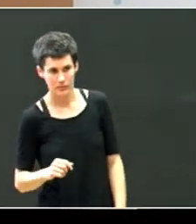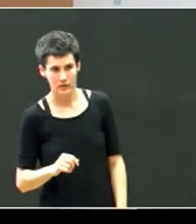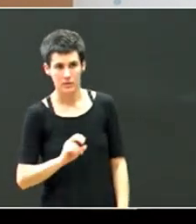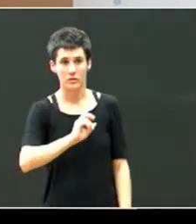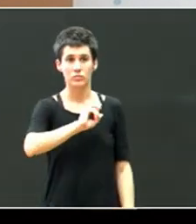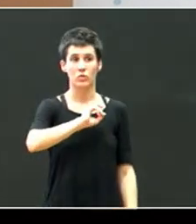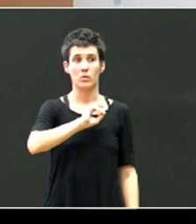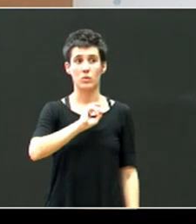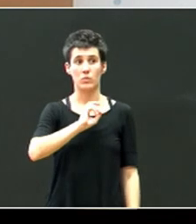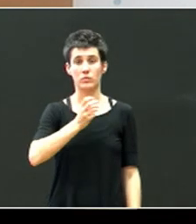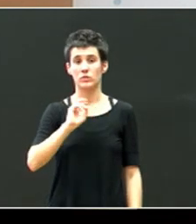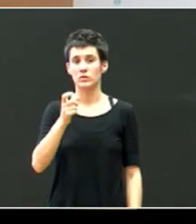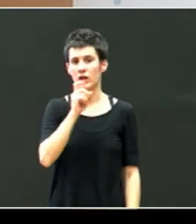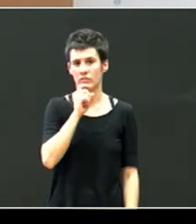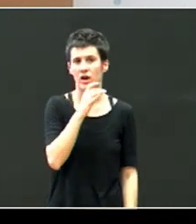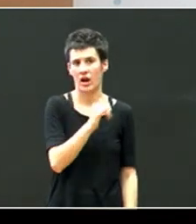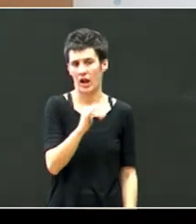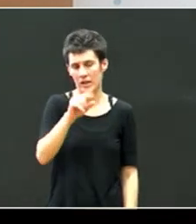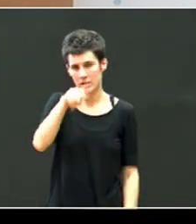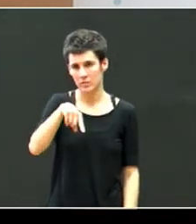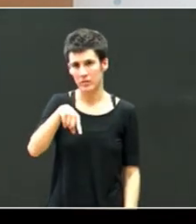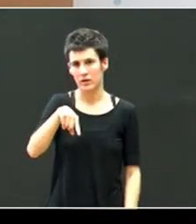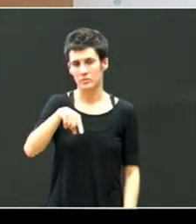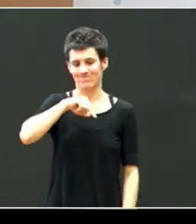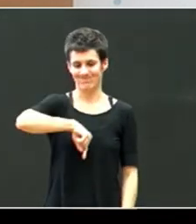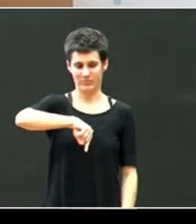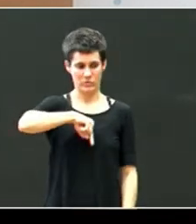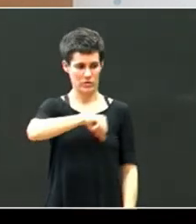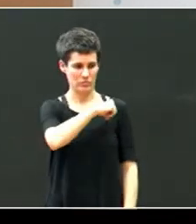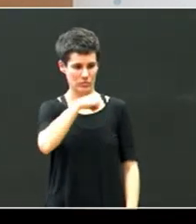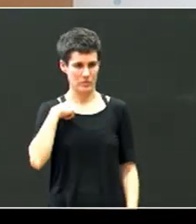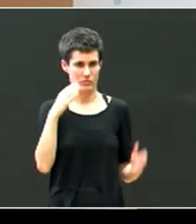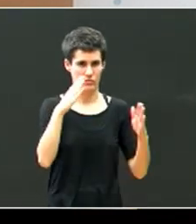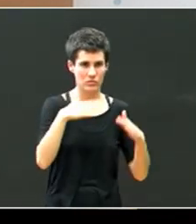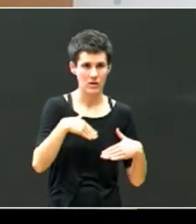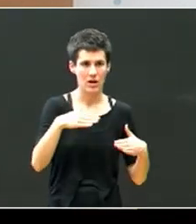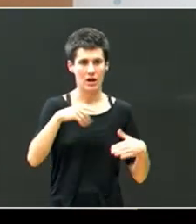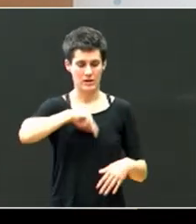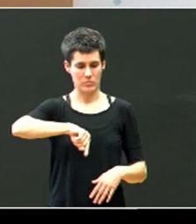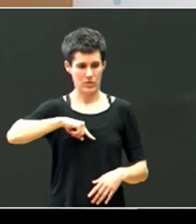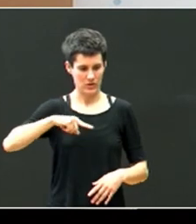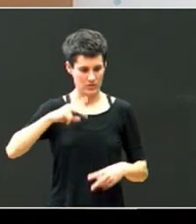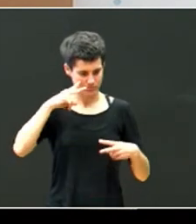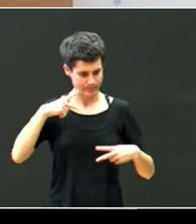zaitxasunak ere izaten dira, emozioen autonomia, emozioen autorregulazioa,